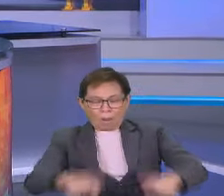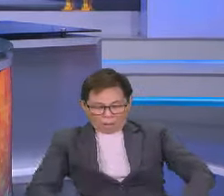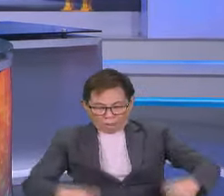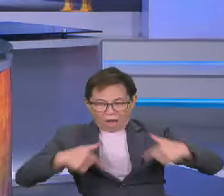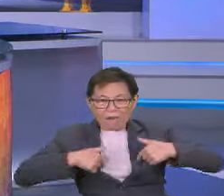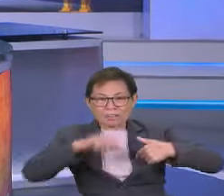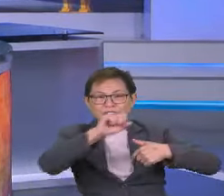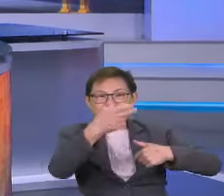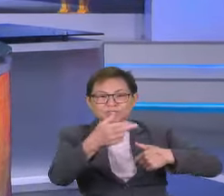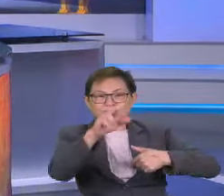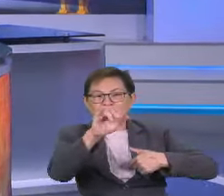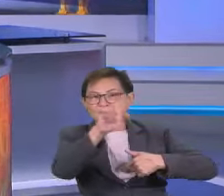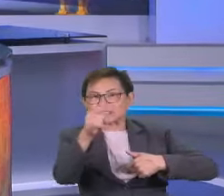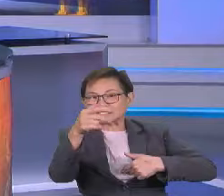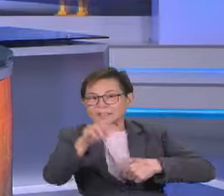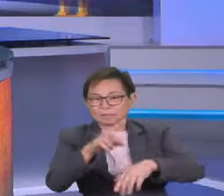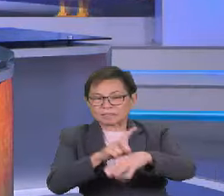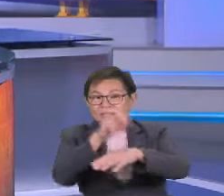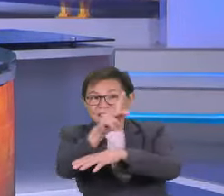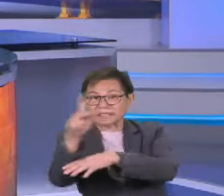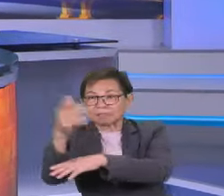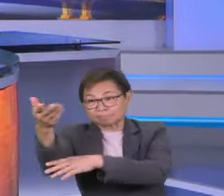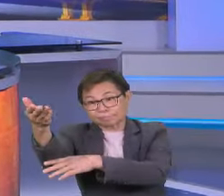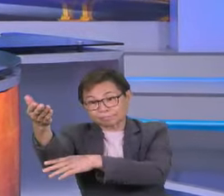sama Muhammad Syarizam Awang di Kota Kinabalu. Silakan.